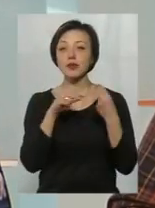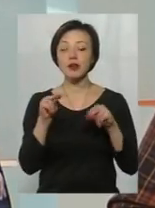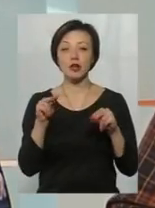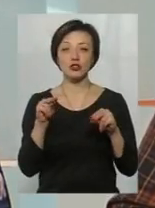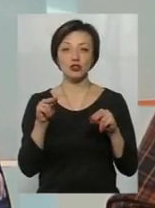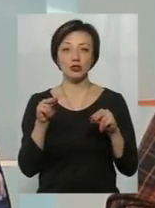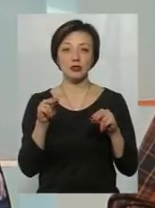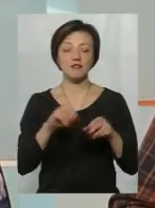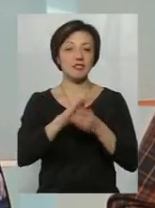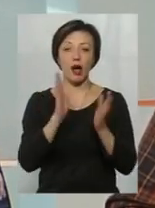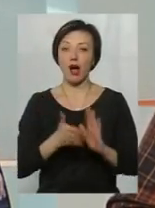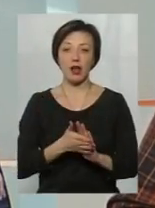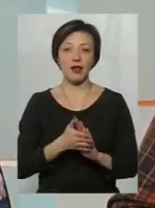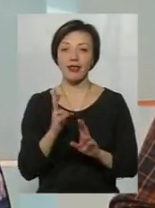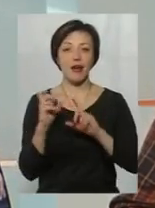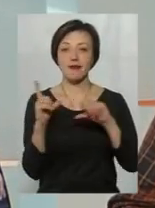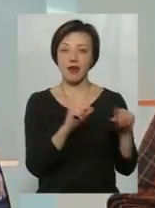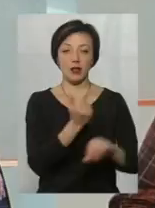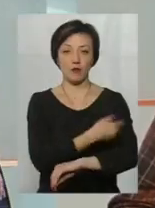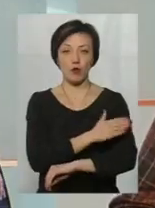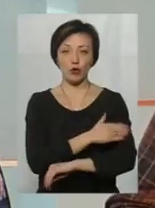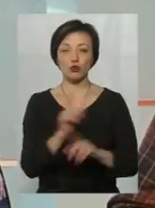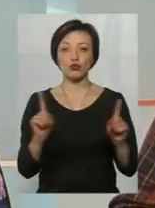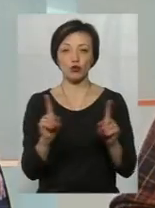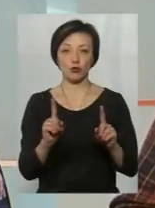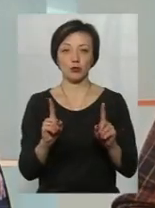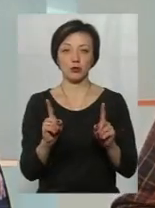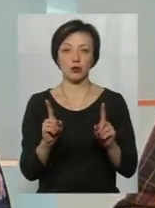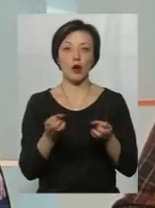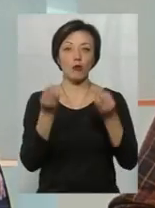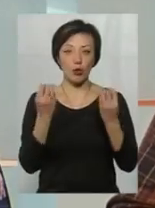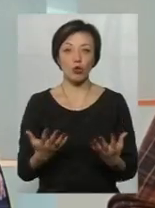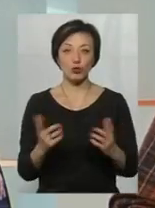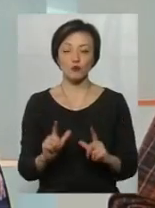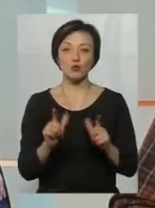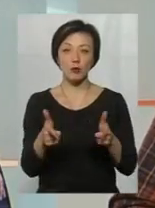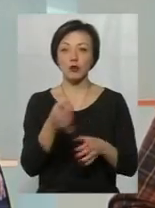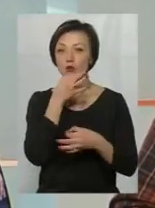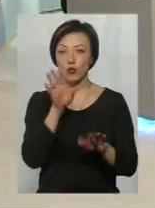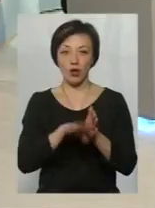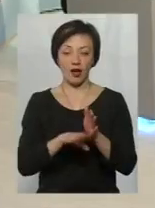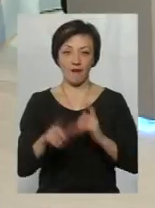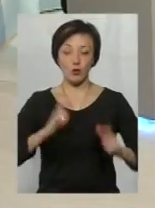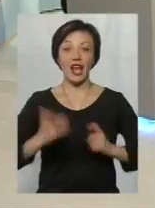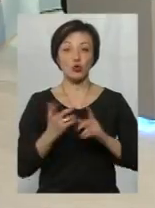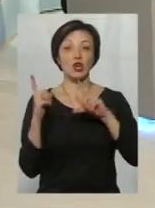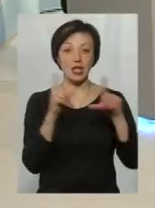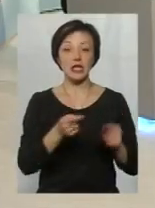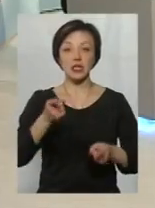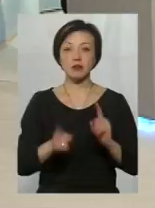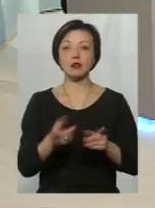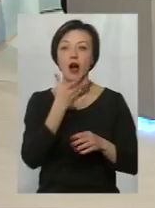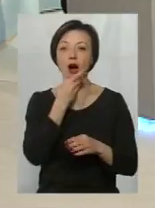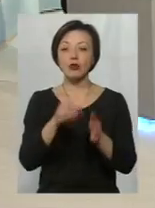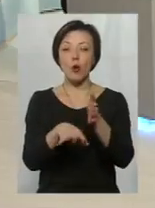краще взагалі не їхати в Польщу, аби просто поступити в який-небудь вуз. Якщо вже їхати, то дійсно дуже